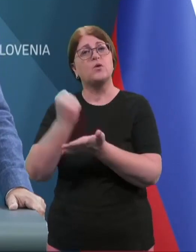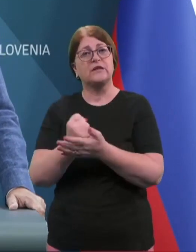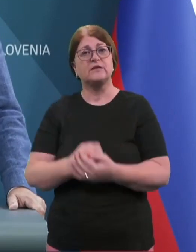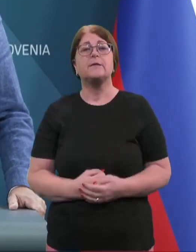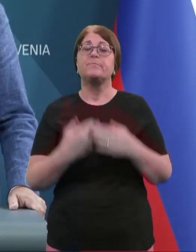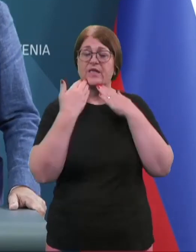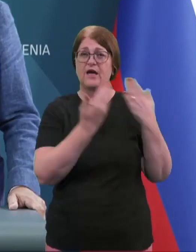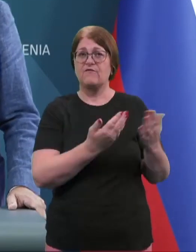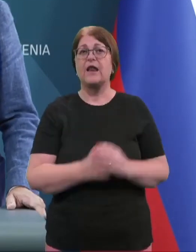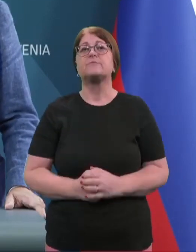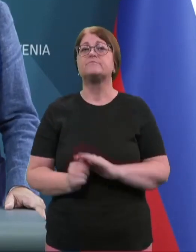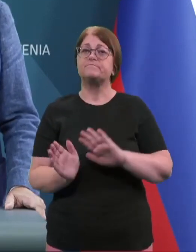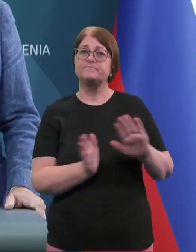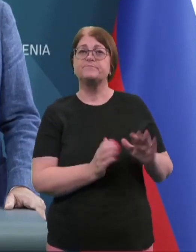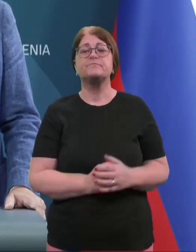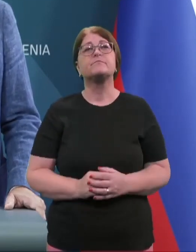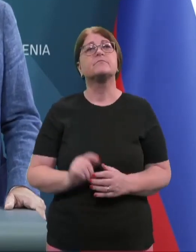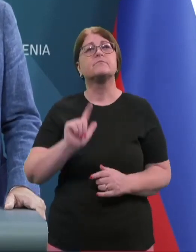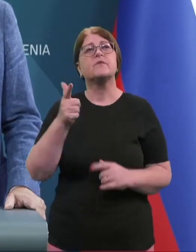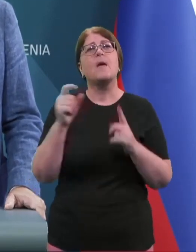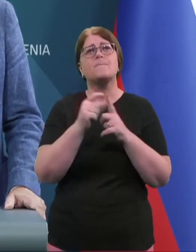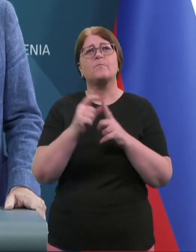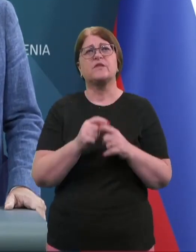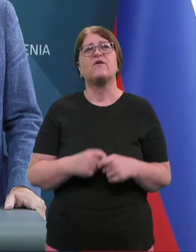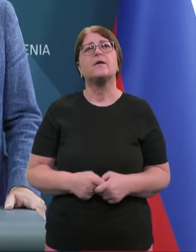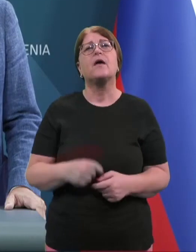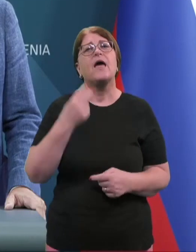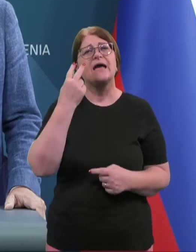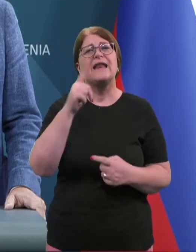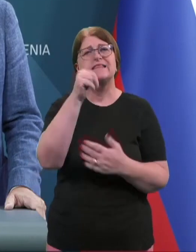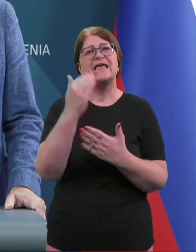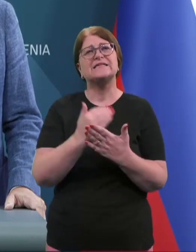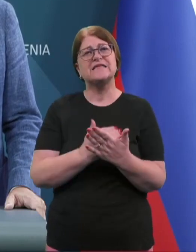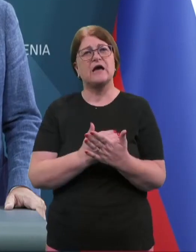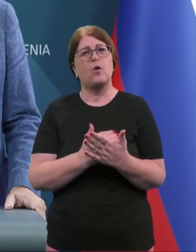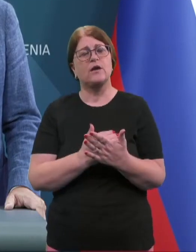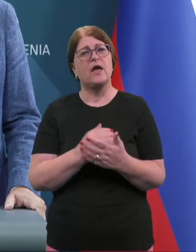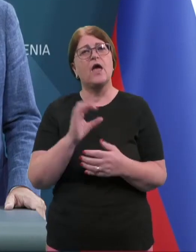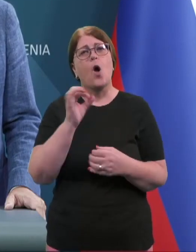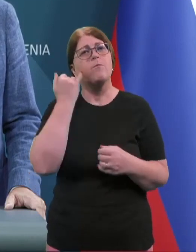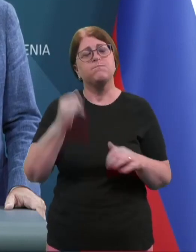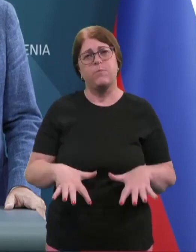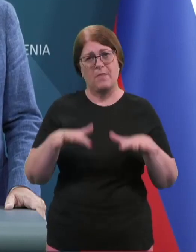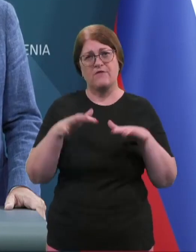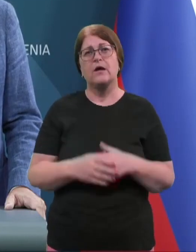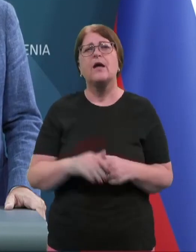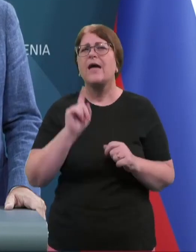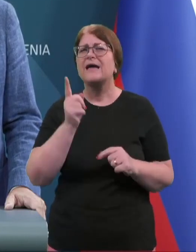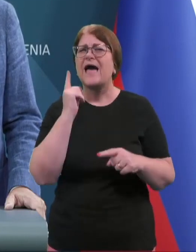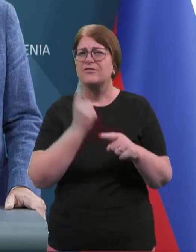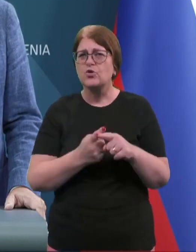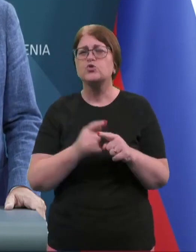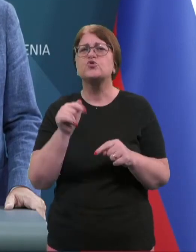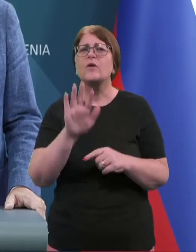Hvala. Žana Vrtačnik, Popteve, morda najprej glede zakona o poplavah. Kaj točno je